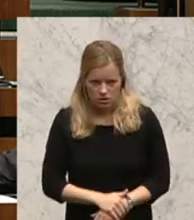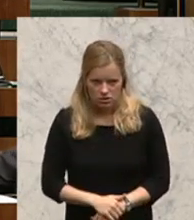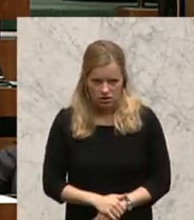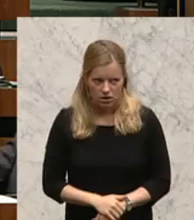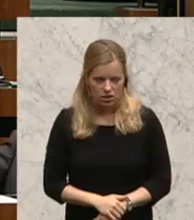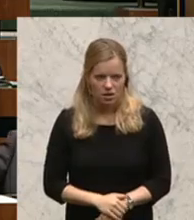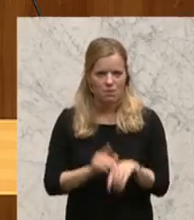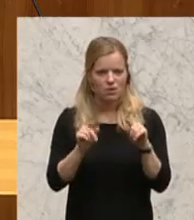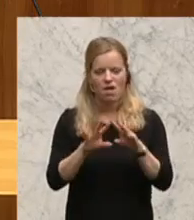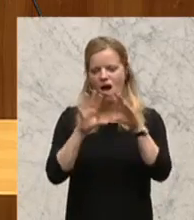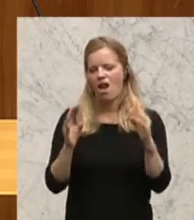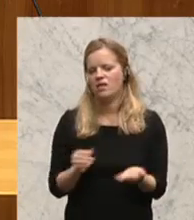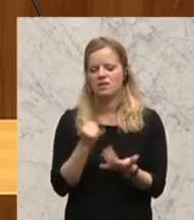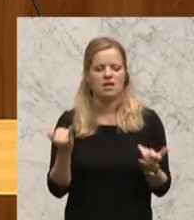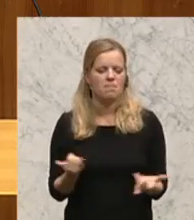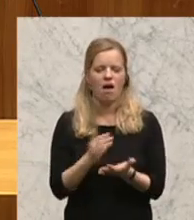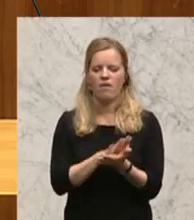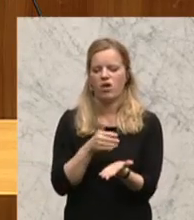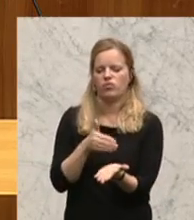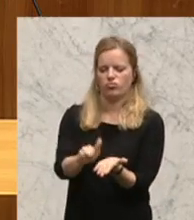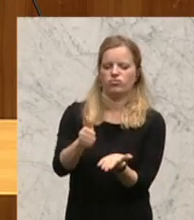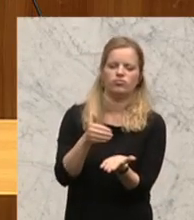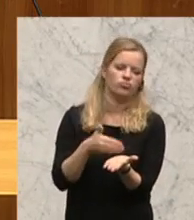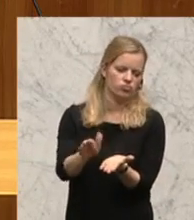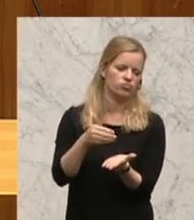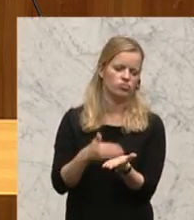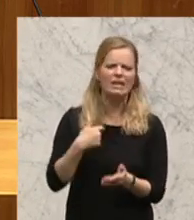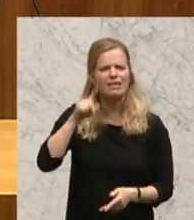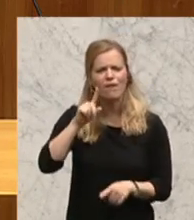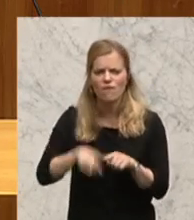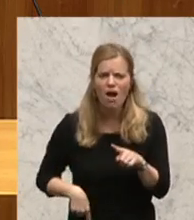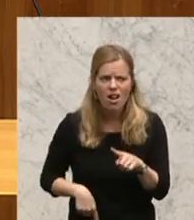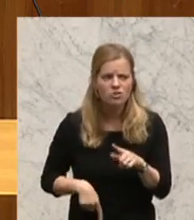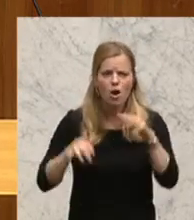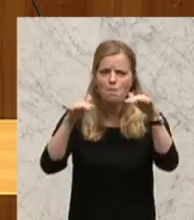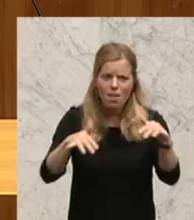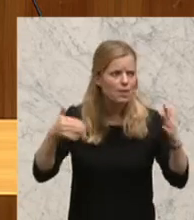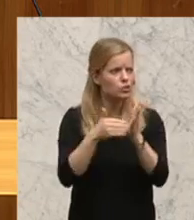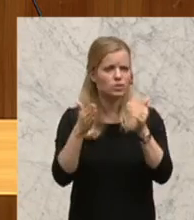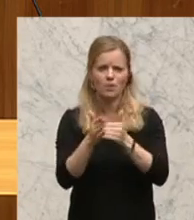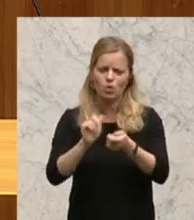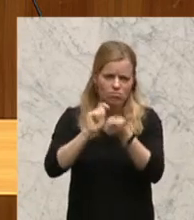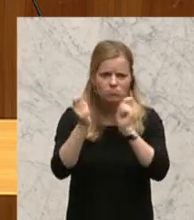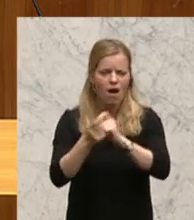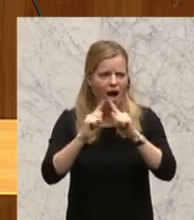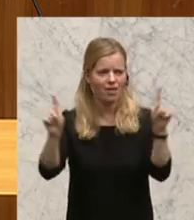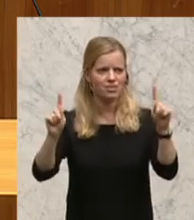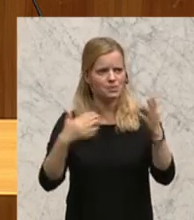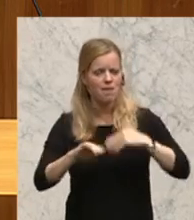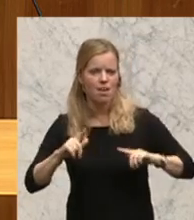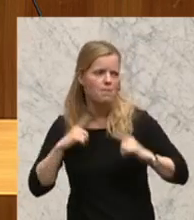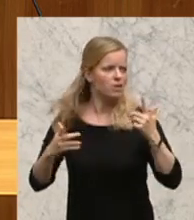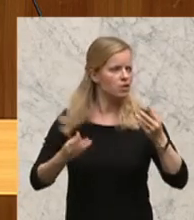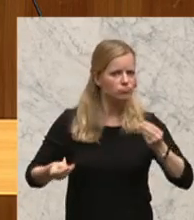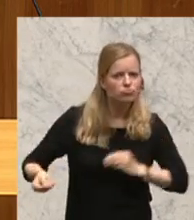weggewischt. Ich finde das falsch. Wir brauchen einen anderen Parlamentarismus. Wir brauchen einen lebendigen Parlamentarismus. Wir brauchen auch